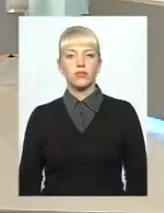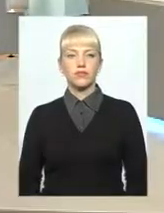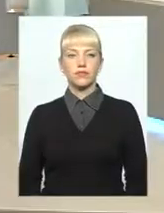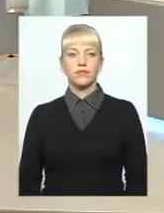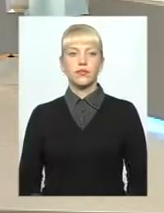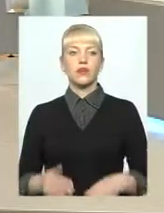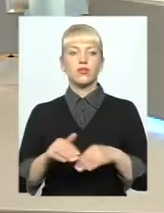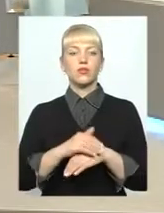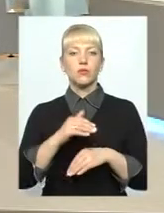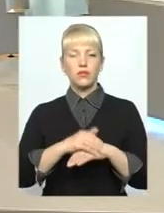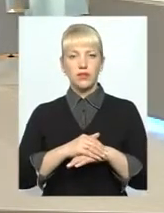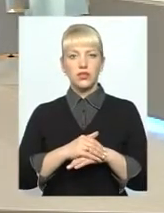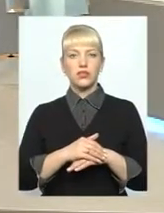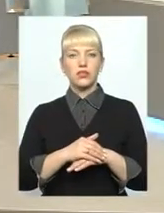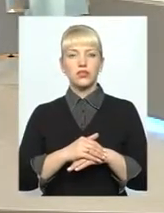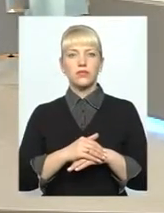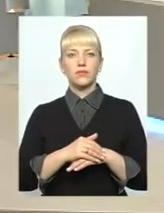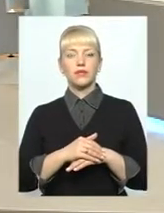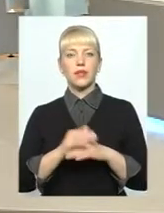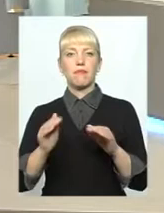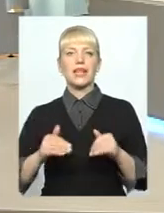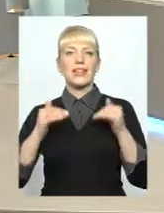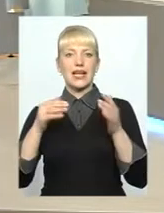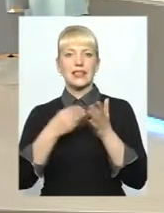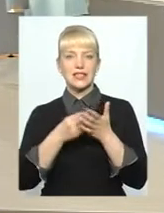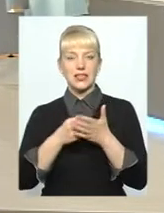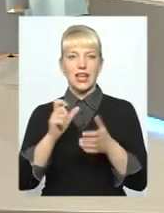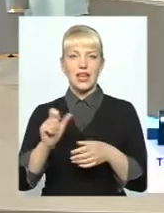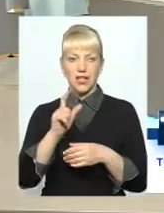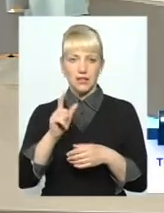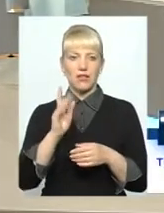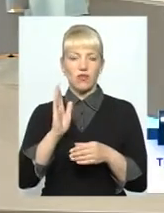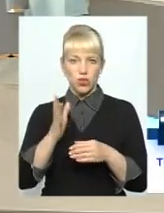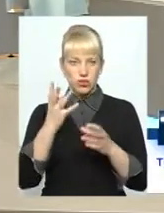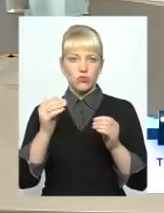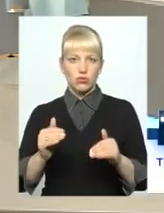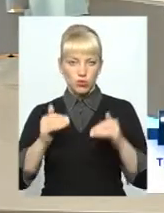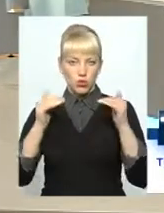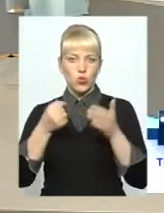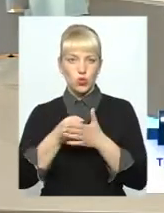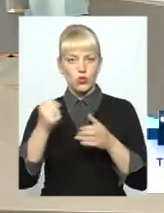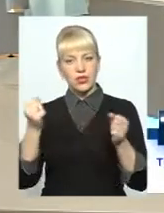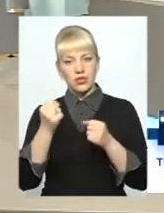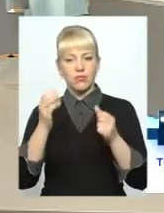Дякую за вечір. Ви спіднялися на газу. Вона до зиму ще раз буде дорожчити, чи вже ні?